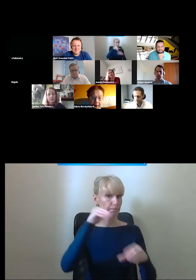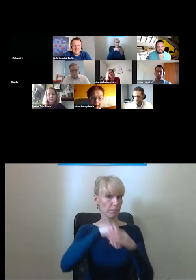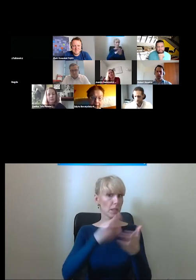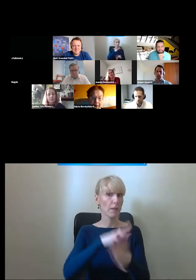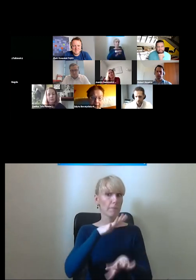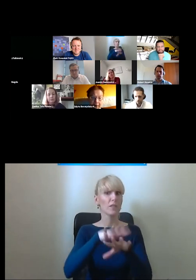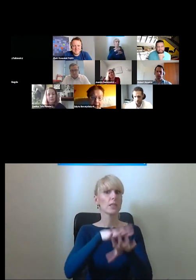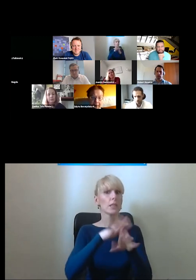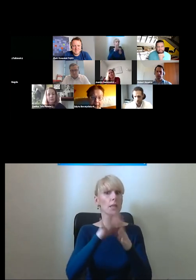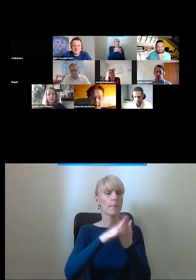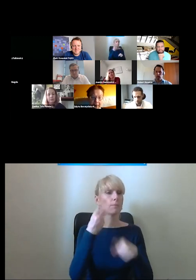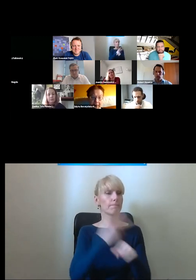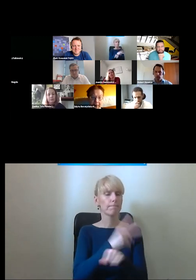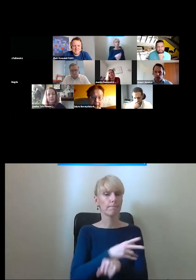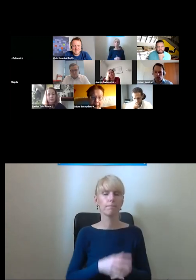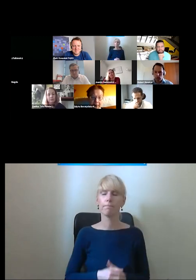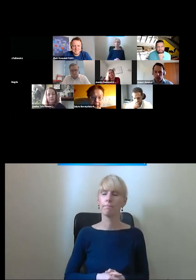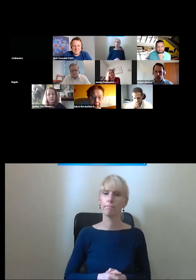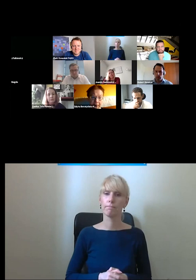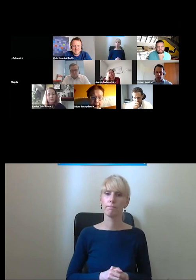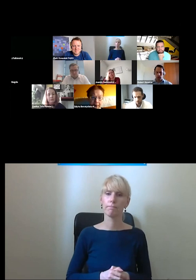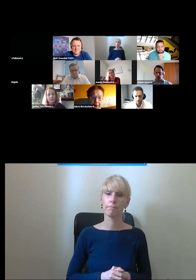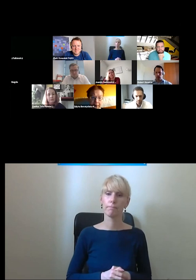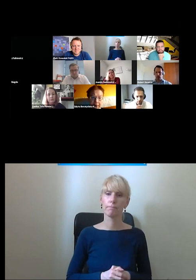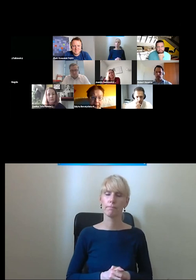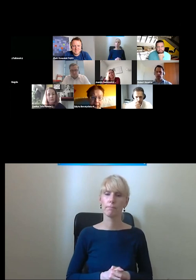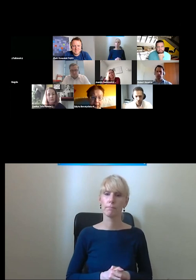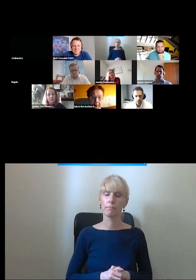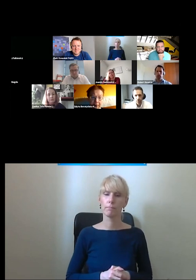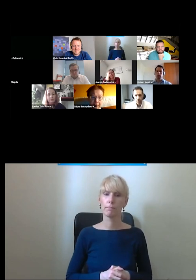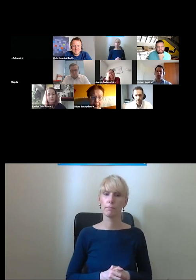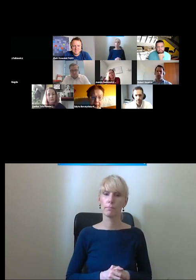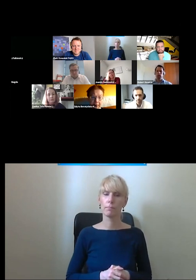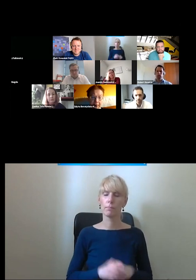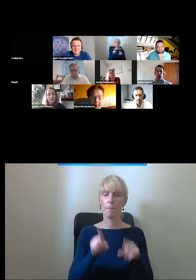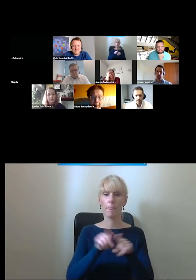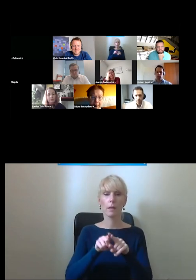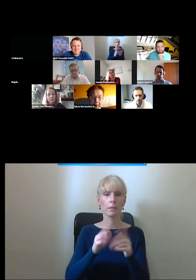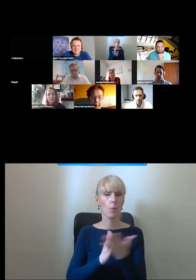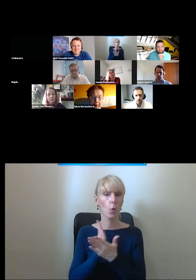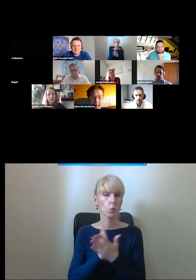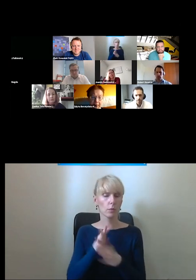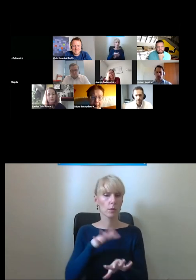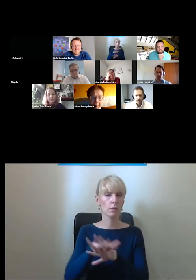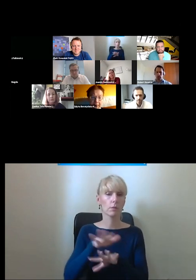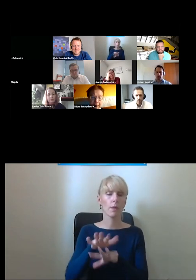i ostatnią część jeszcze tutaj od paru godzin właśnie słuchałem o tym samo o tym użytkowaniu systemów